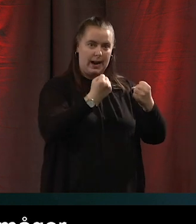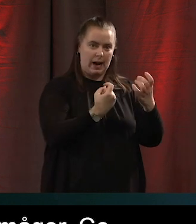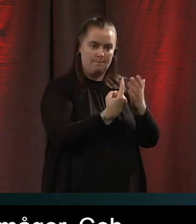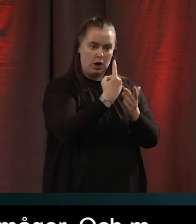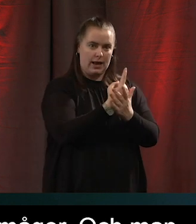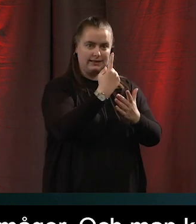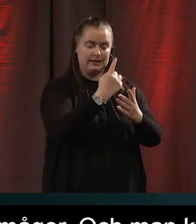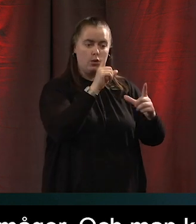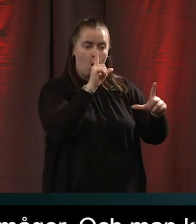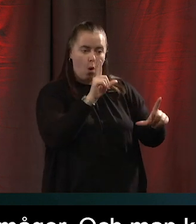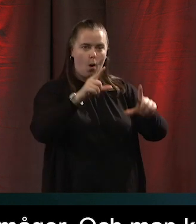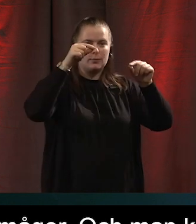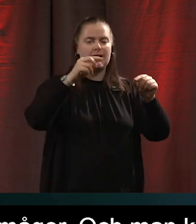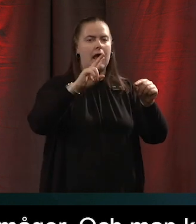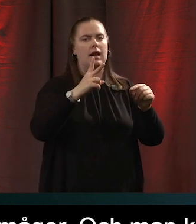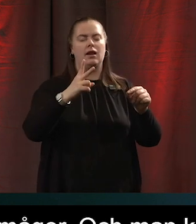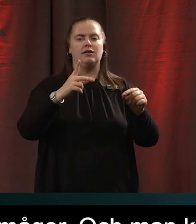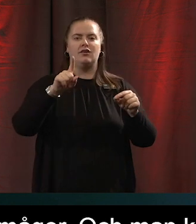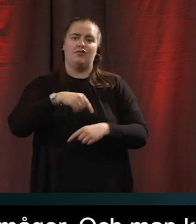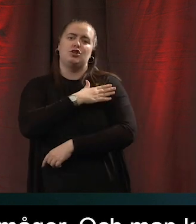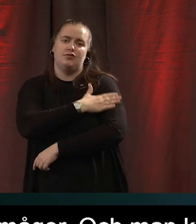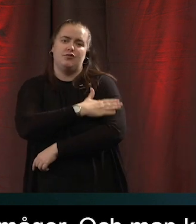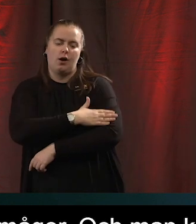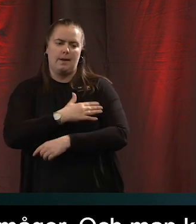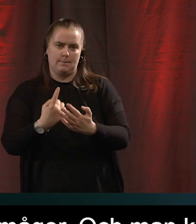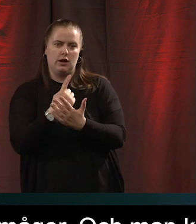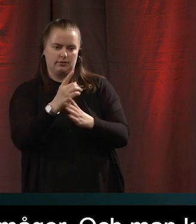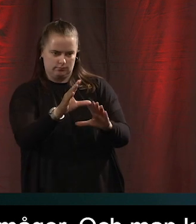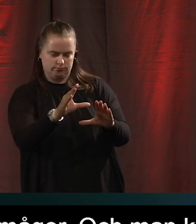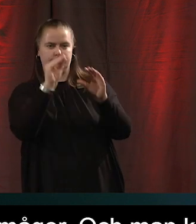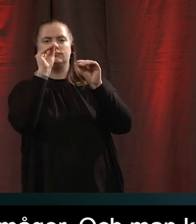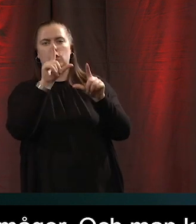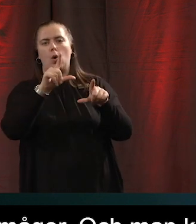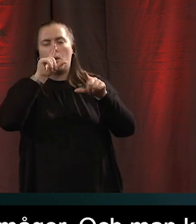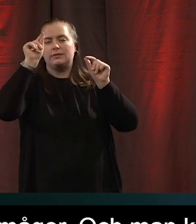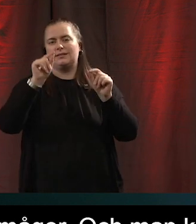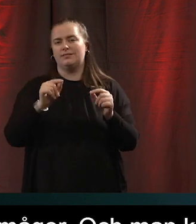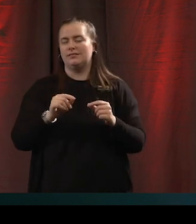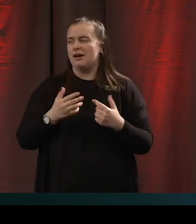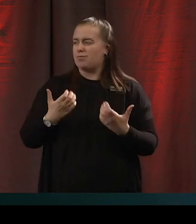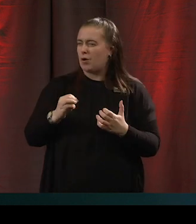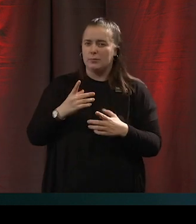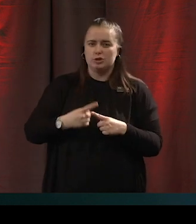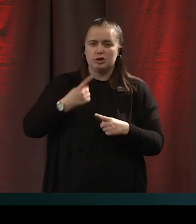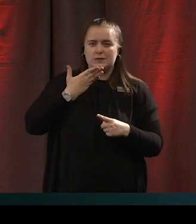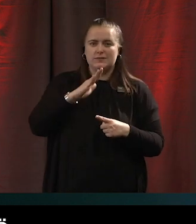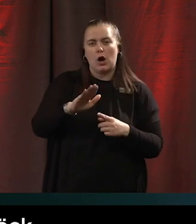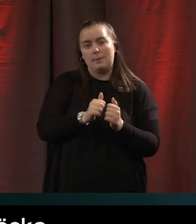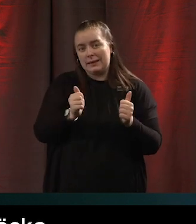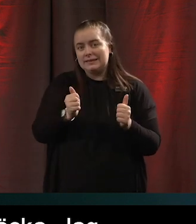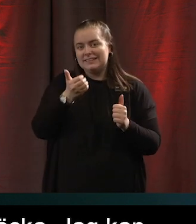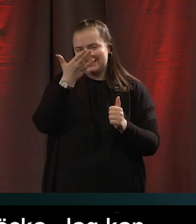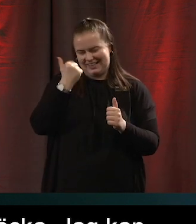upptäcka i ett digitalt system jag vet inte om det exakt svarar på frågan men jag kan jag kan ta den frågan igen